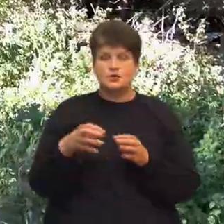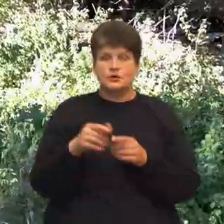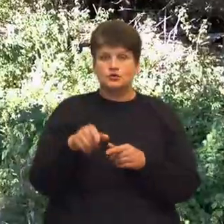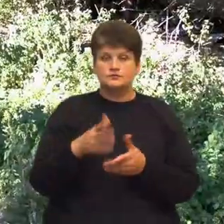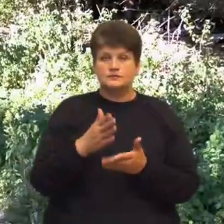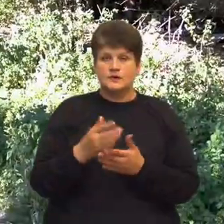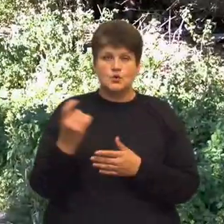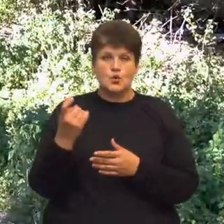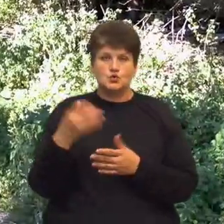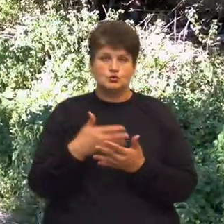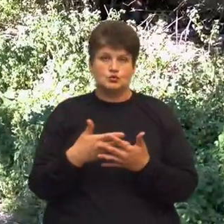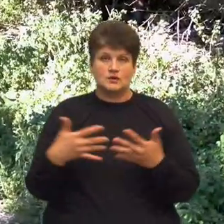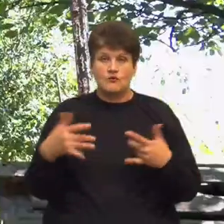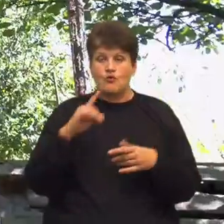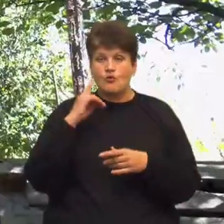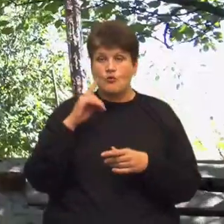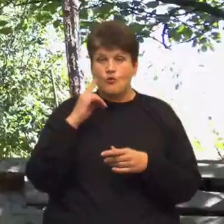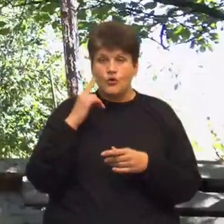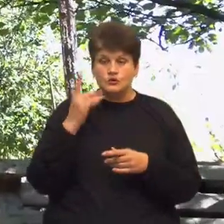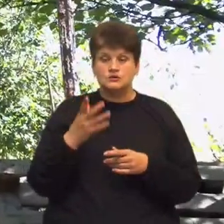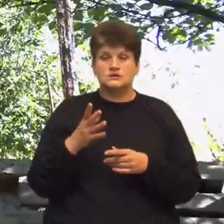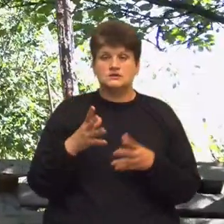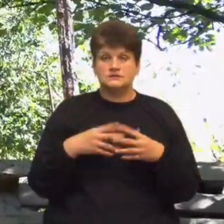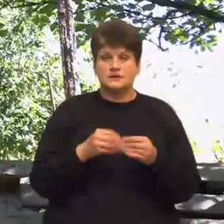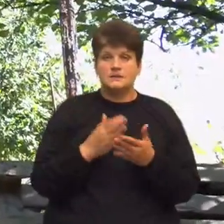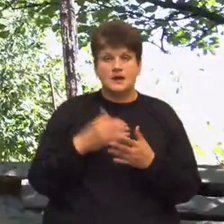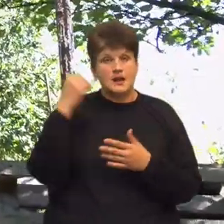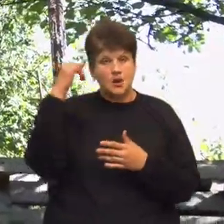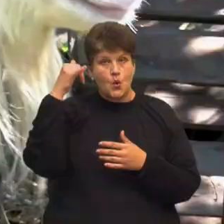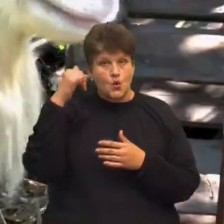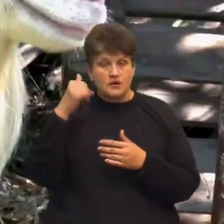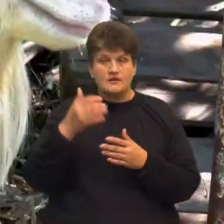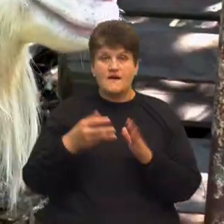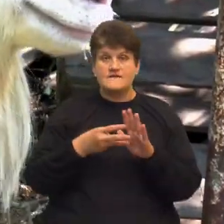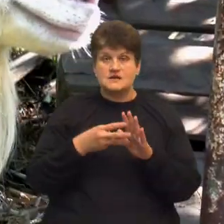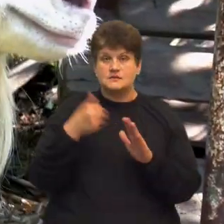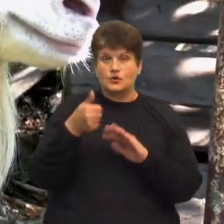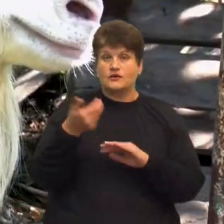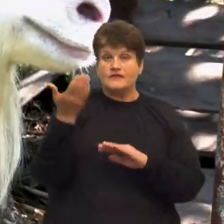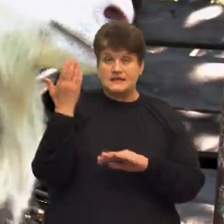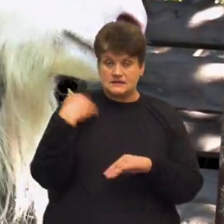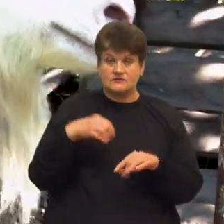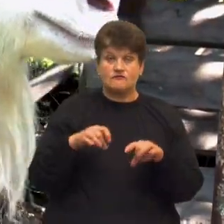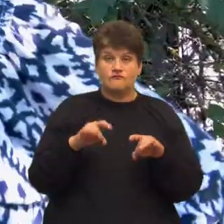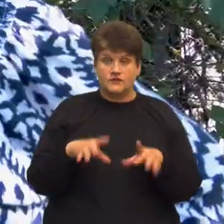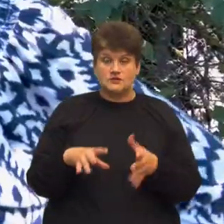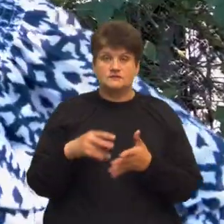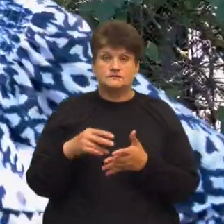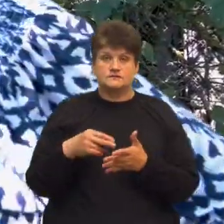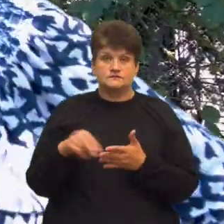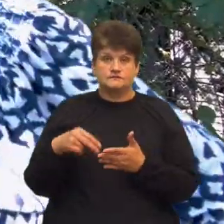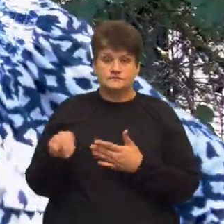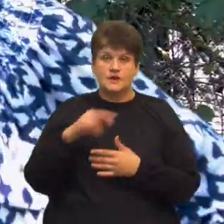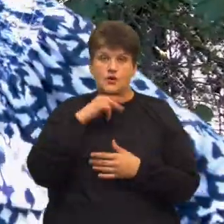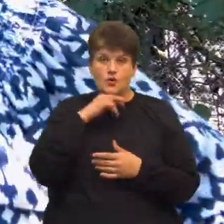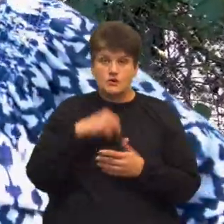господарку. В молодості, розповідає подружжя, мали корів, але вісім років тому вирішили завести кіз. Корові